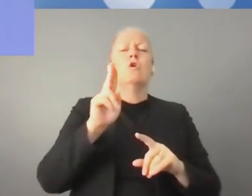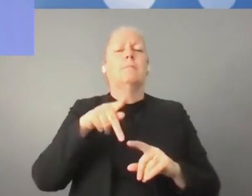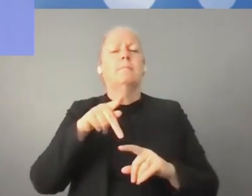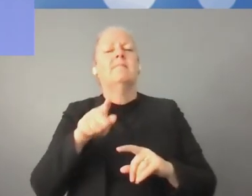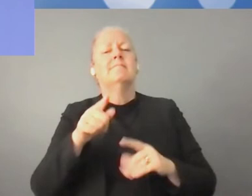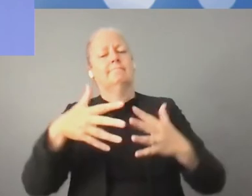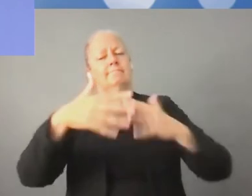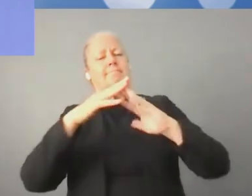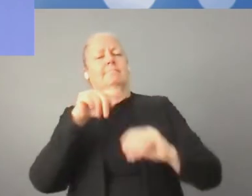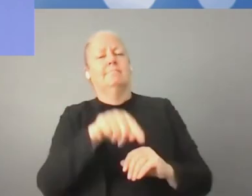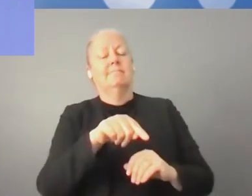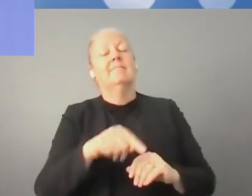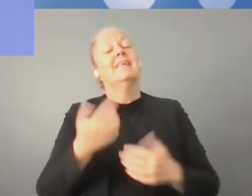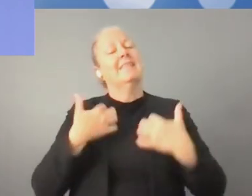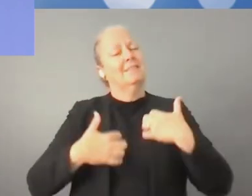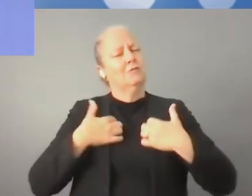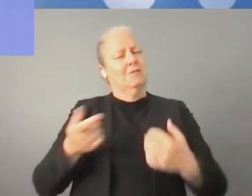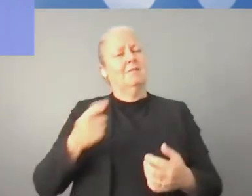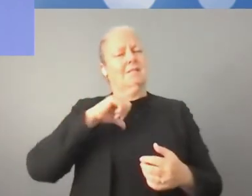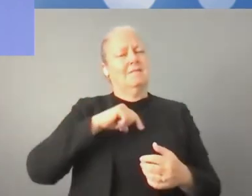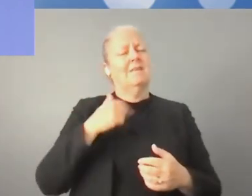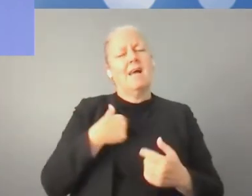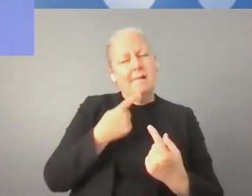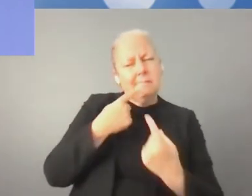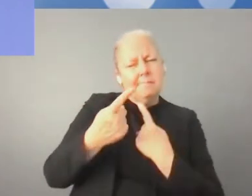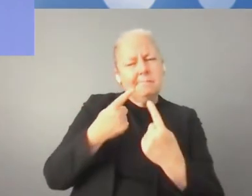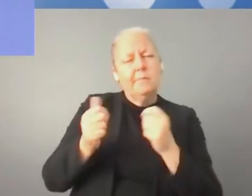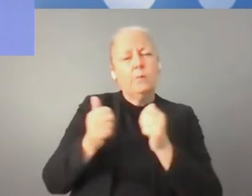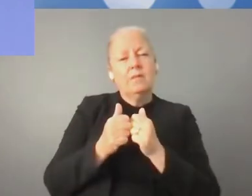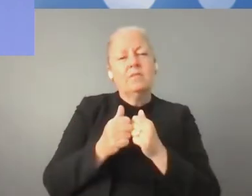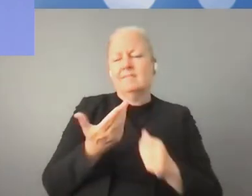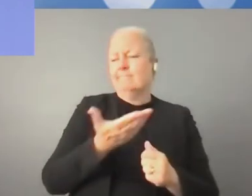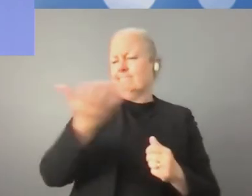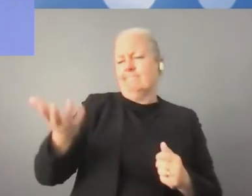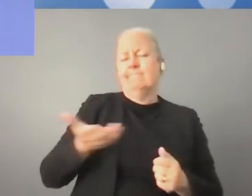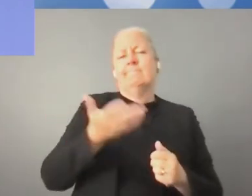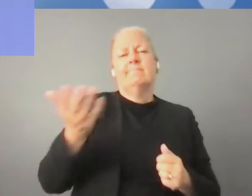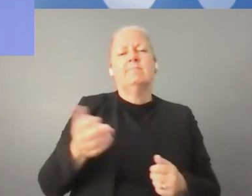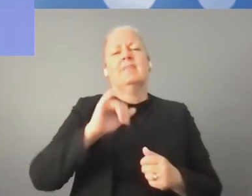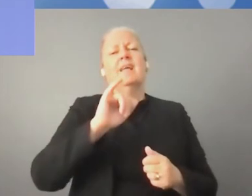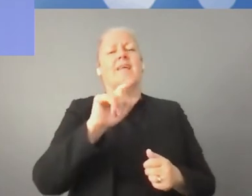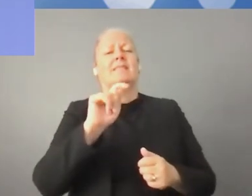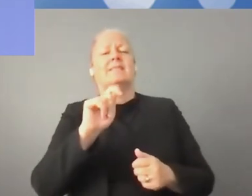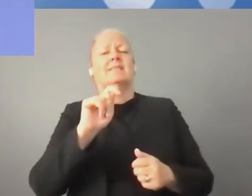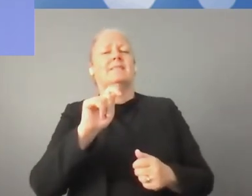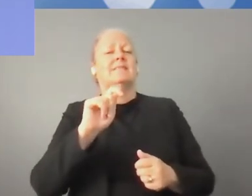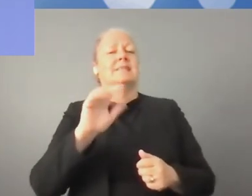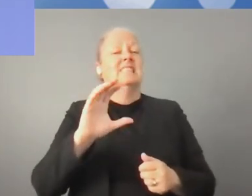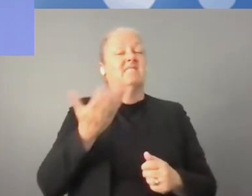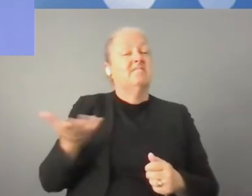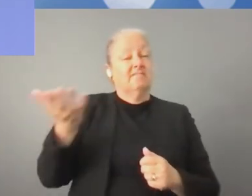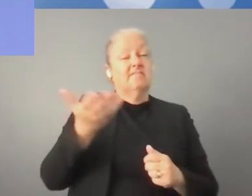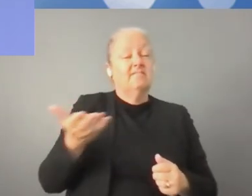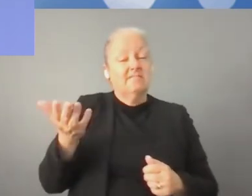startupów tego typu finansowanie jest również niezbędne. Co ciekawe w naszych warunkach, naszym kraju i to również